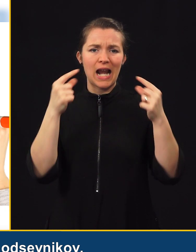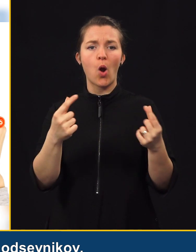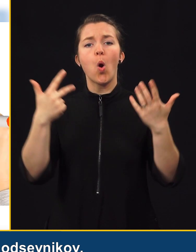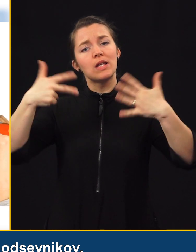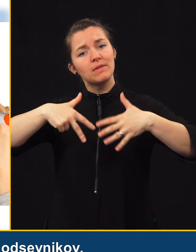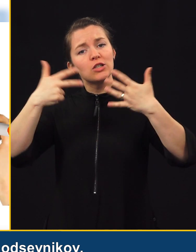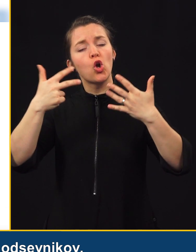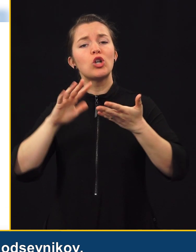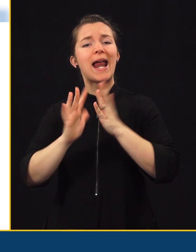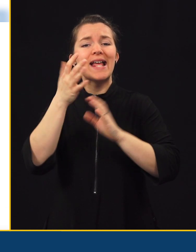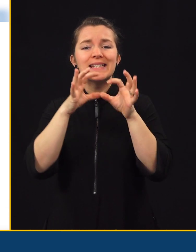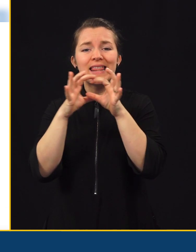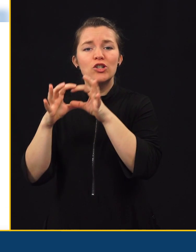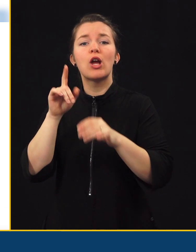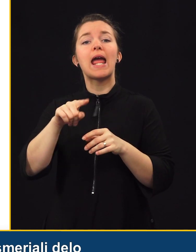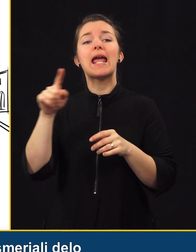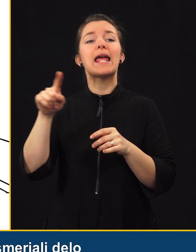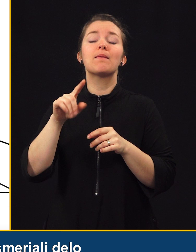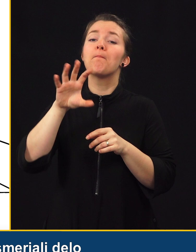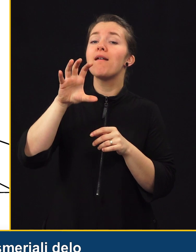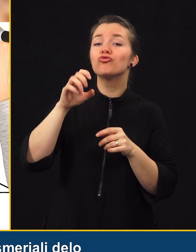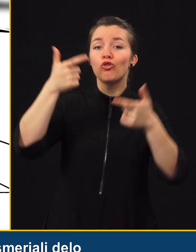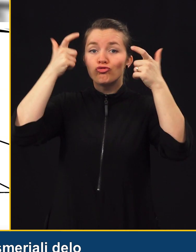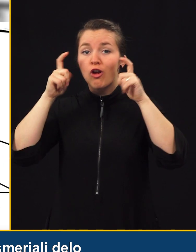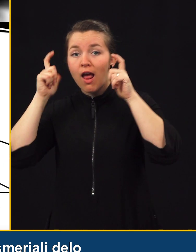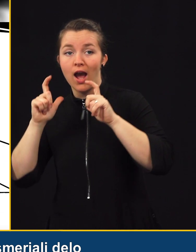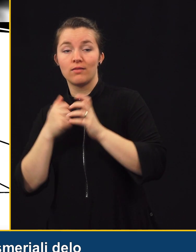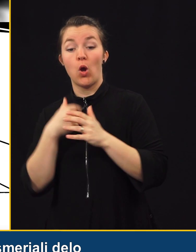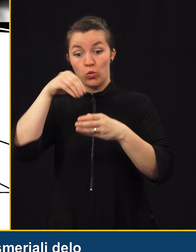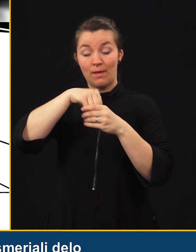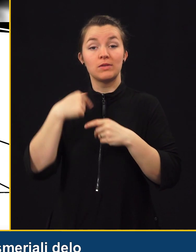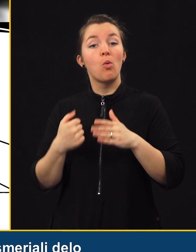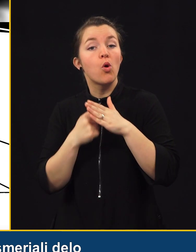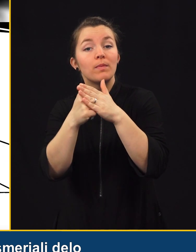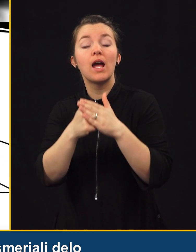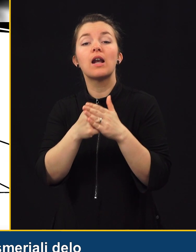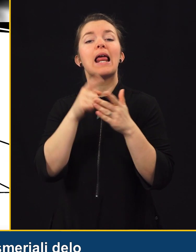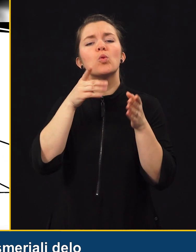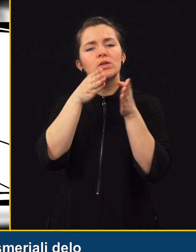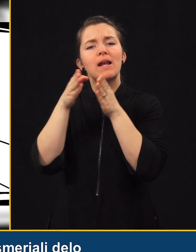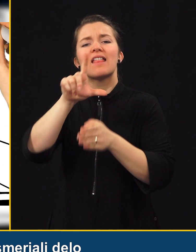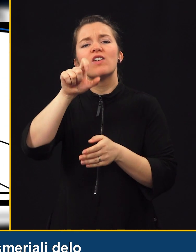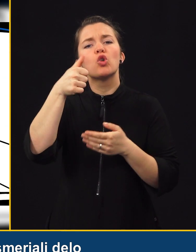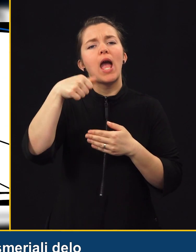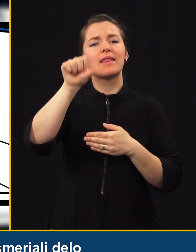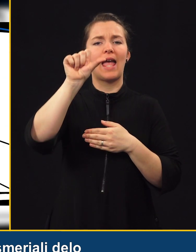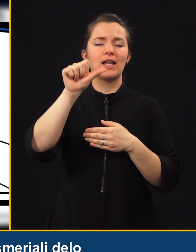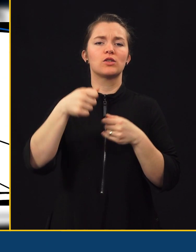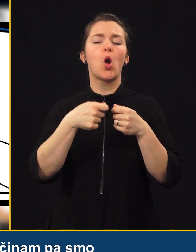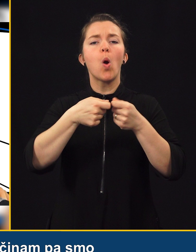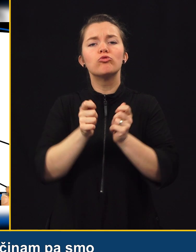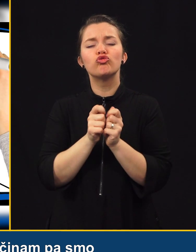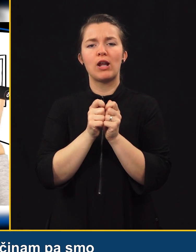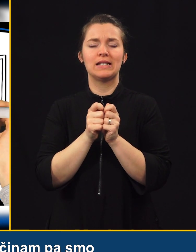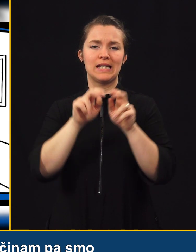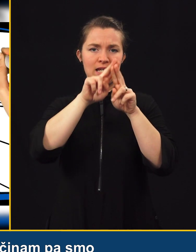in 500 kolesarskih čelat. V Sebinsko smo podprli in osmerjali delo 211 občinskih svetov za preventivo in